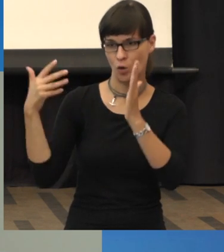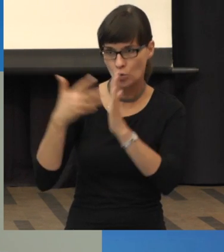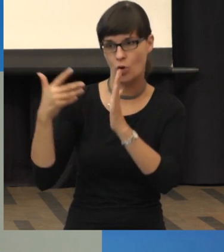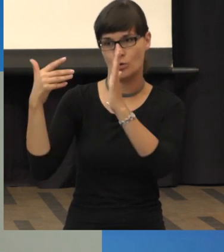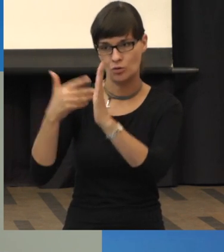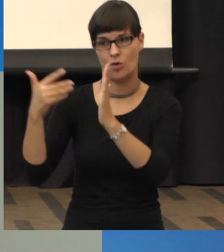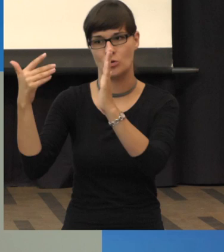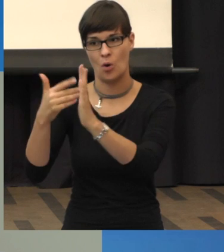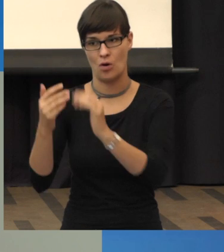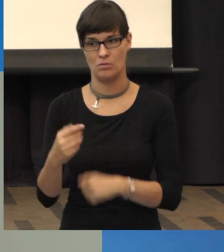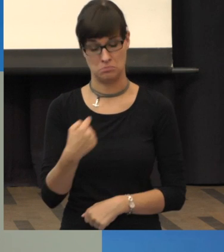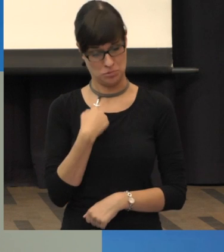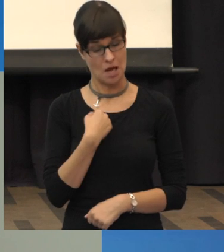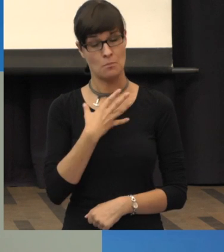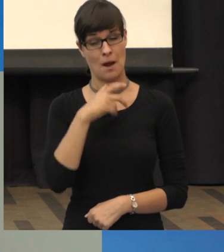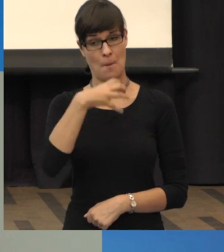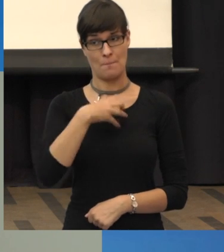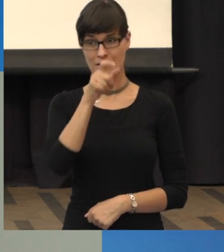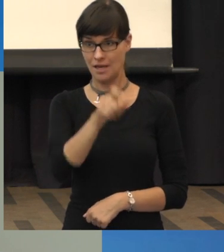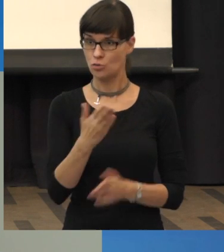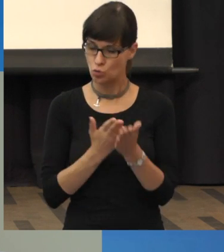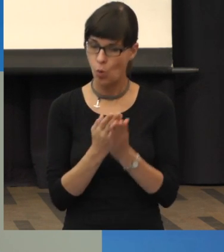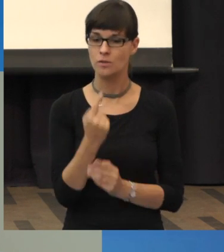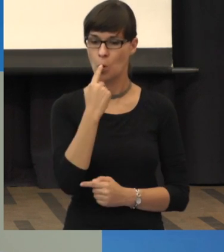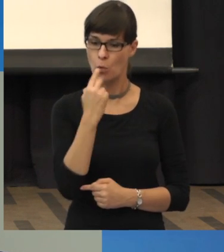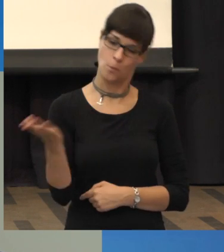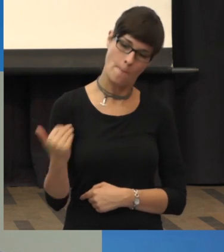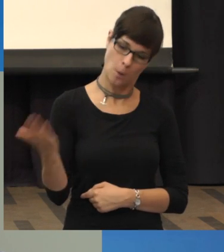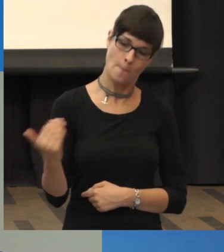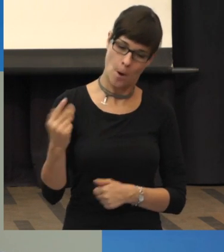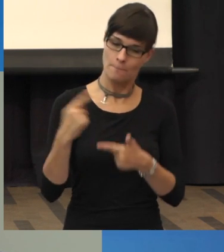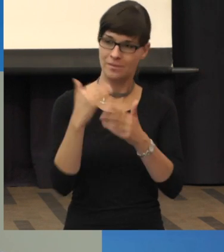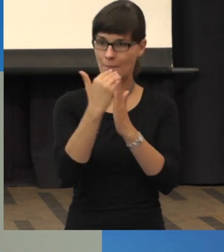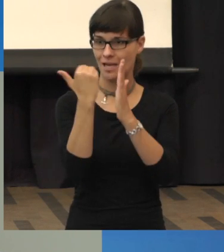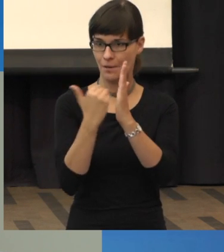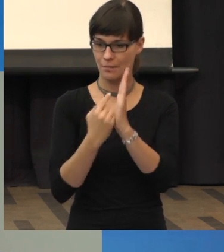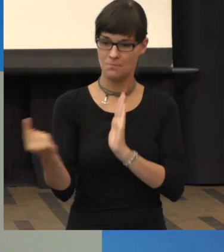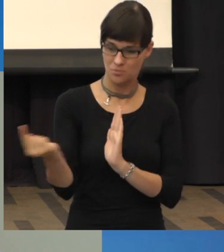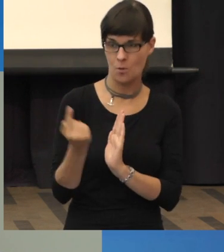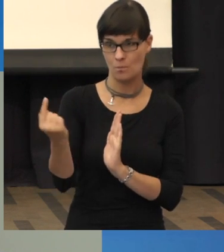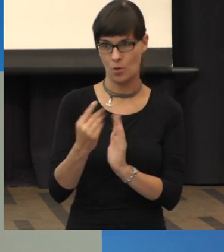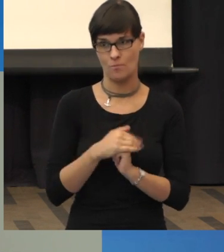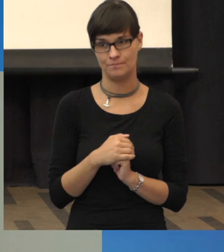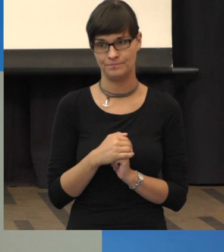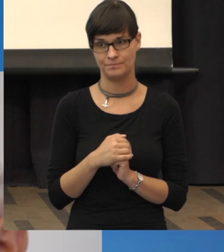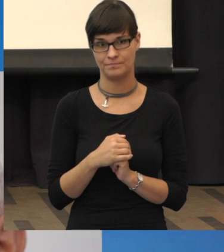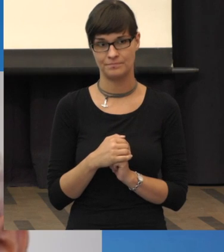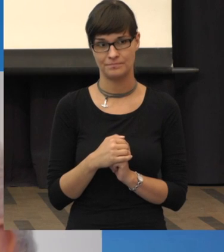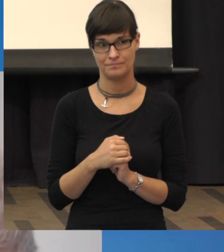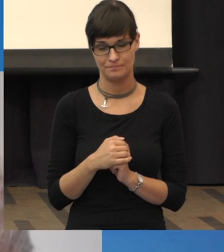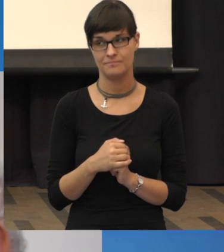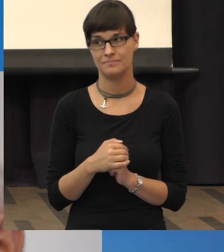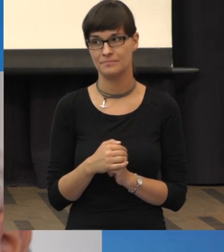zu sehen, weil ich sie danach einbestelle. Natürlich ist es schwierig, aber es geht nicht, dass man dann mal einfach lange Zeit unbeobachtet bleibt.